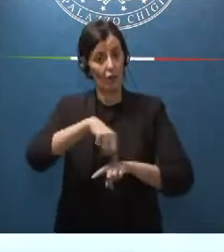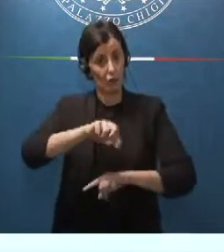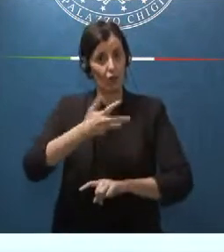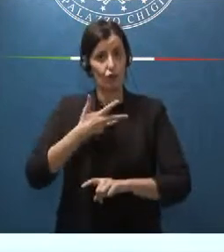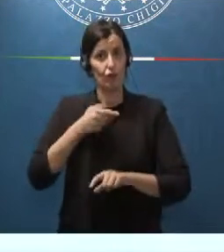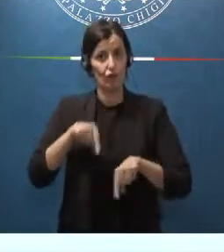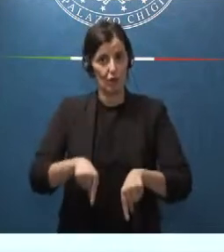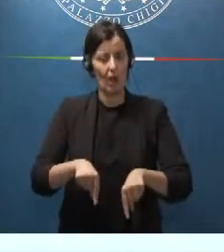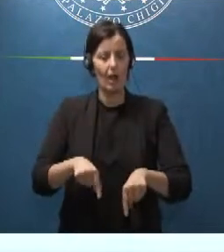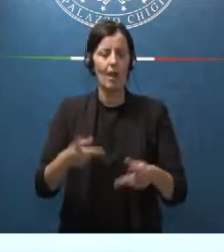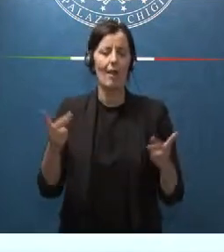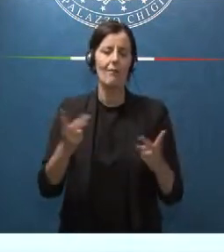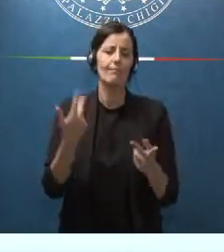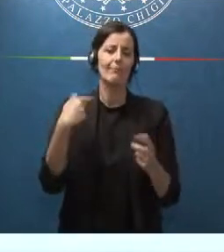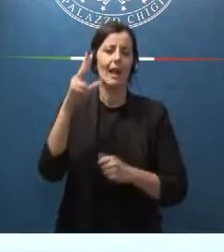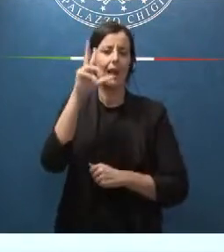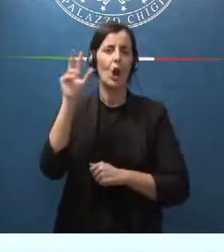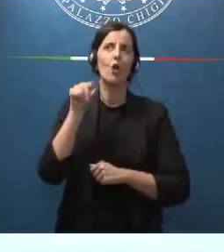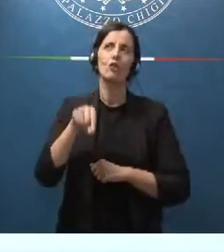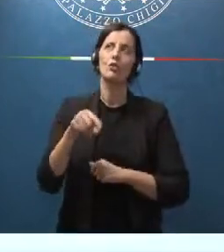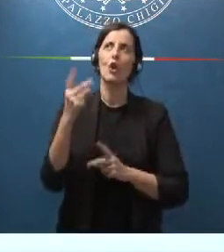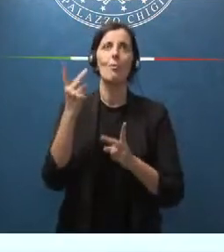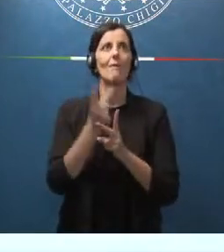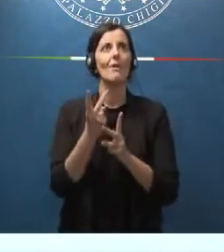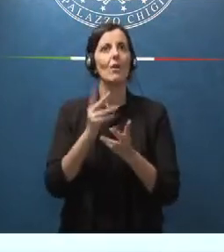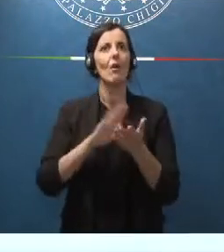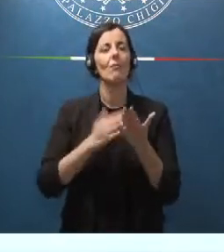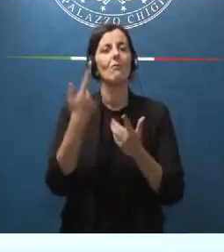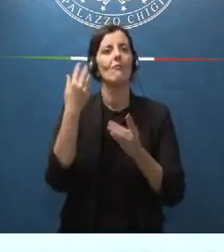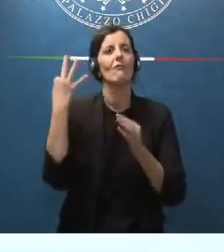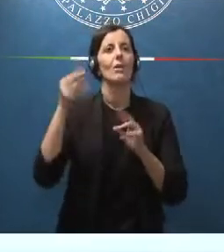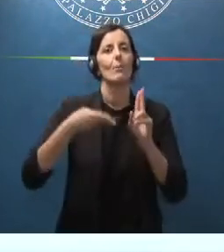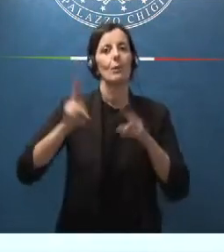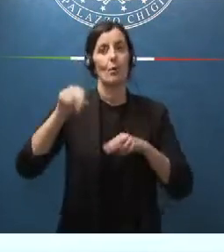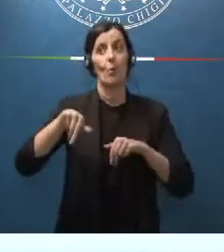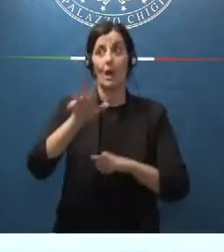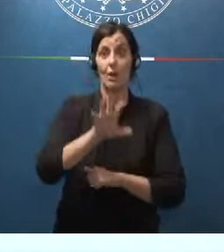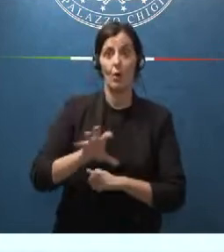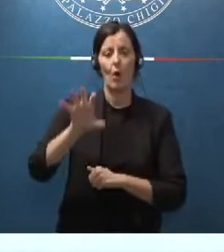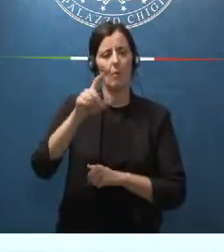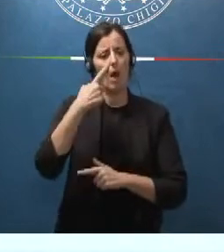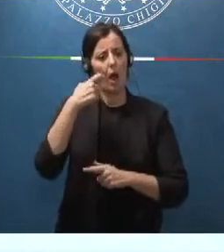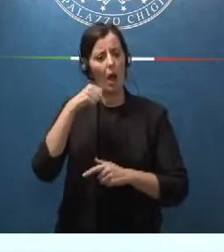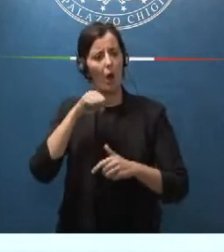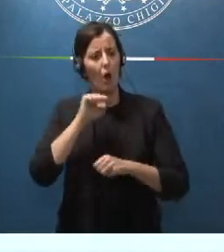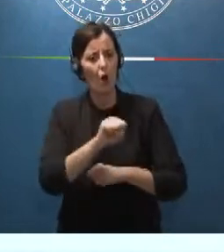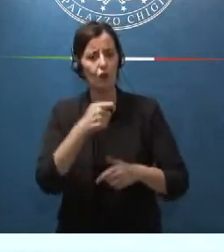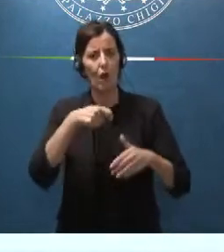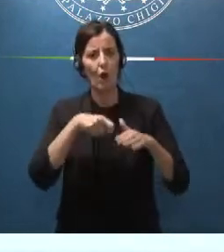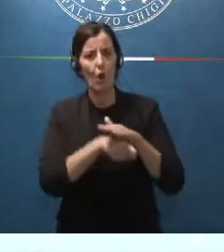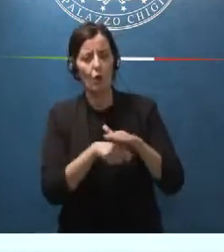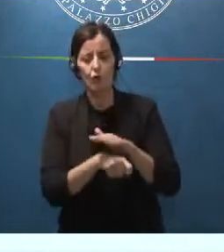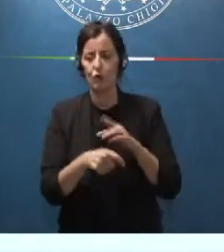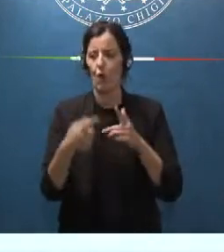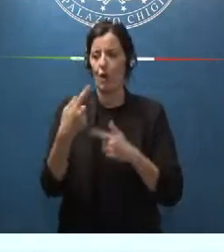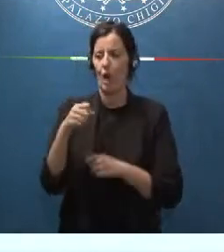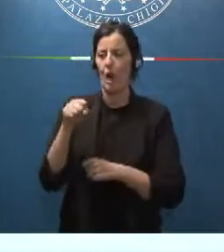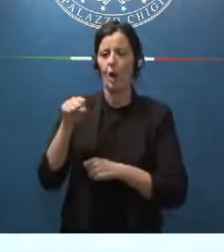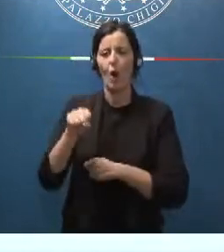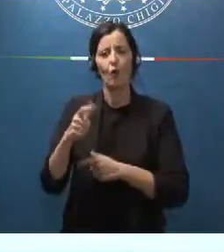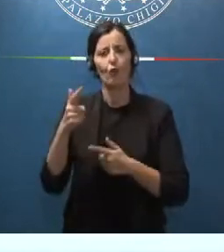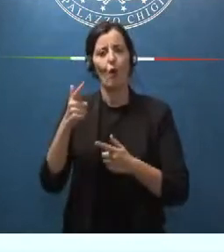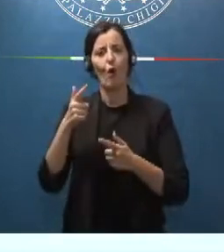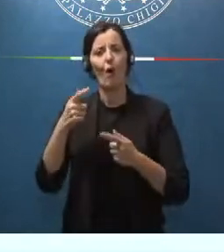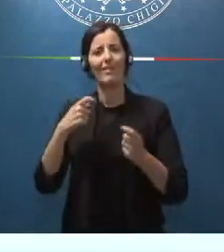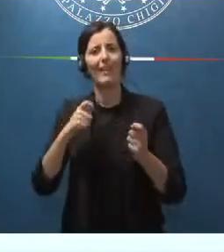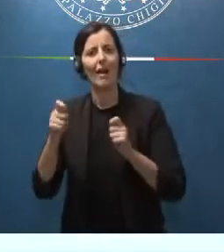è riconosciuto come essere il più efficiente in Europa contro la corruzione, contro la concussione, contro il traffico di influenze